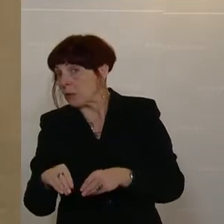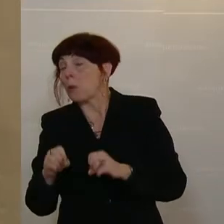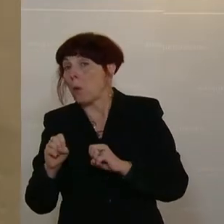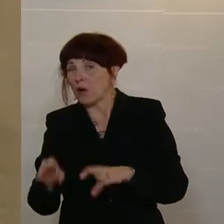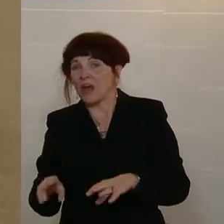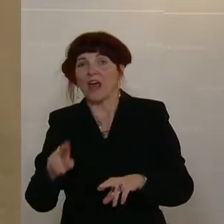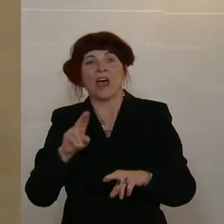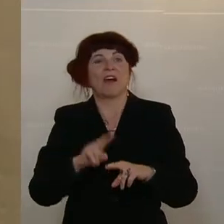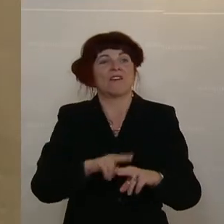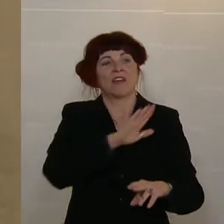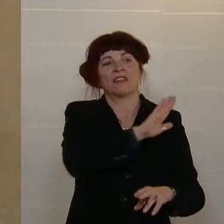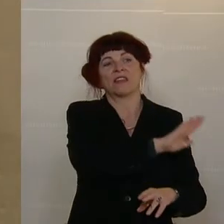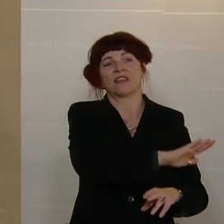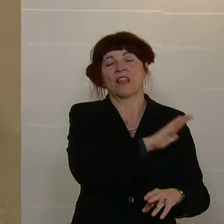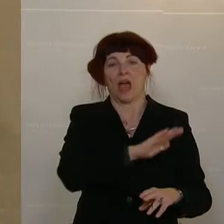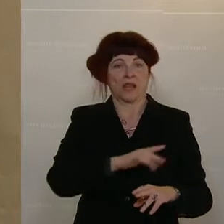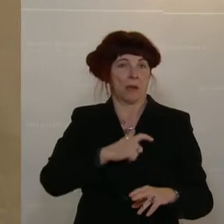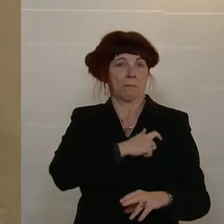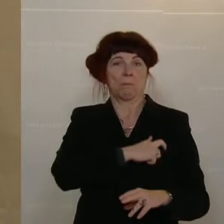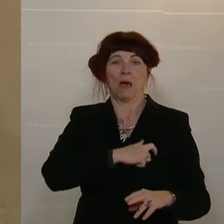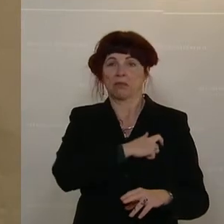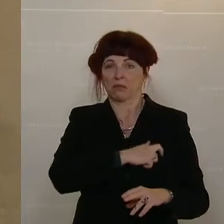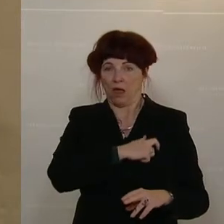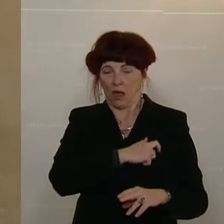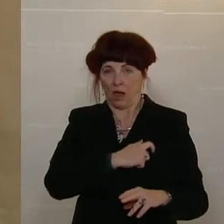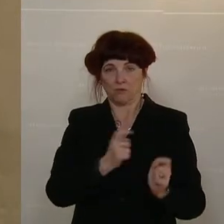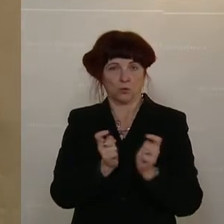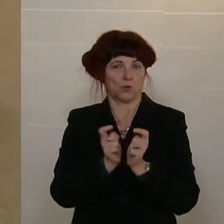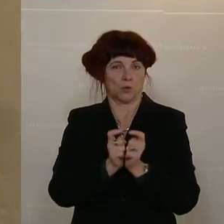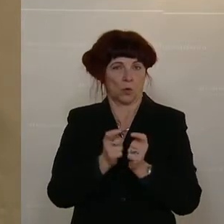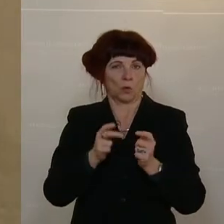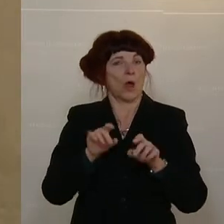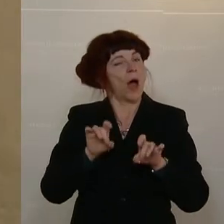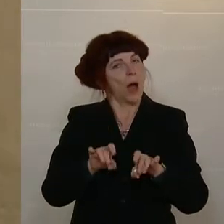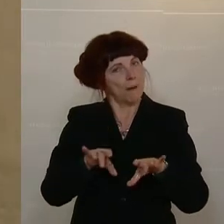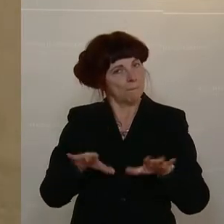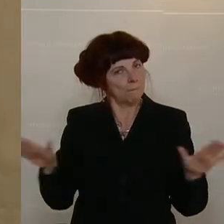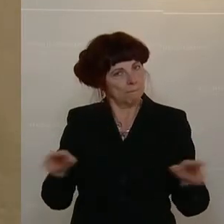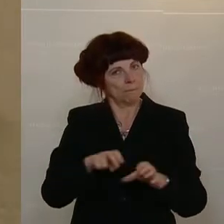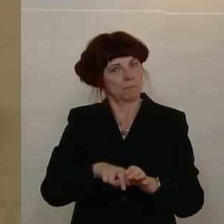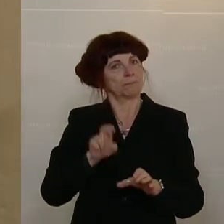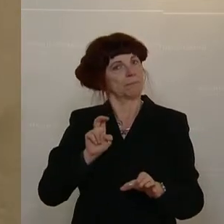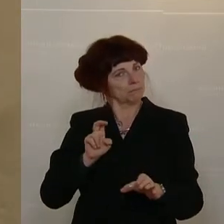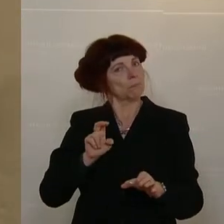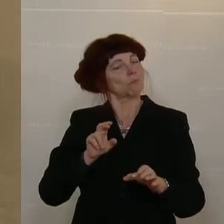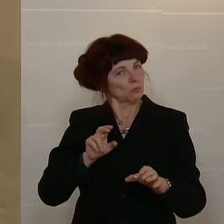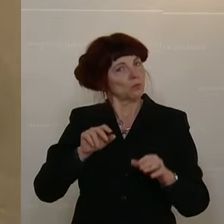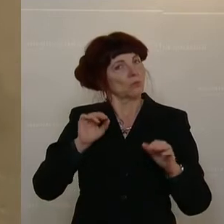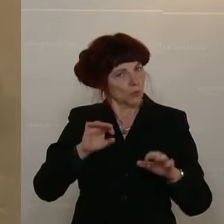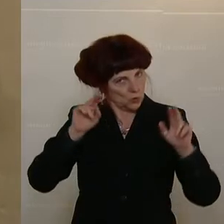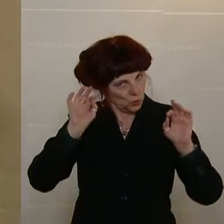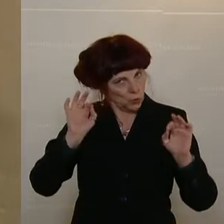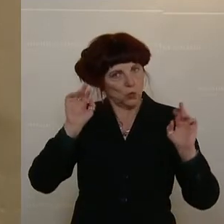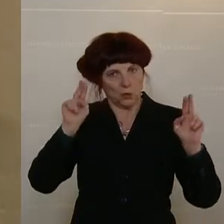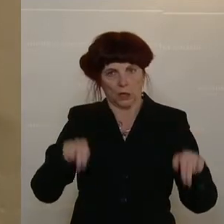Mandat niederlegen, ist das gut und richtig. Und auch Ihre Entscheidung ist so. Nehmen wir zur Kenntnis. Wir